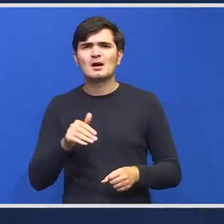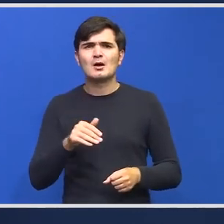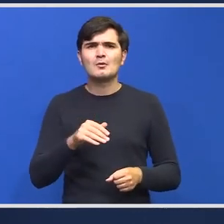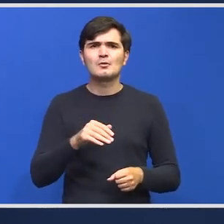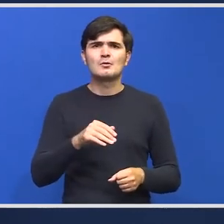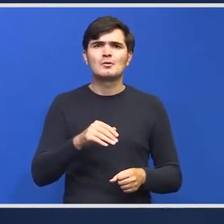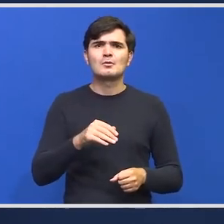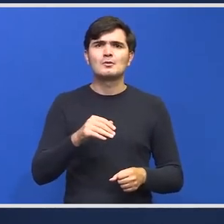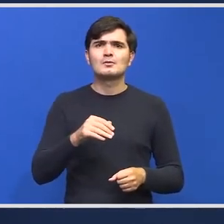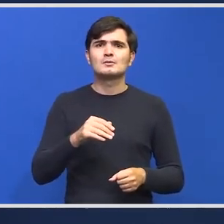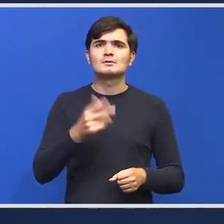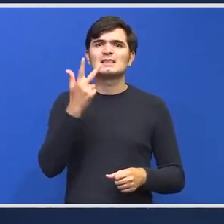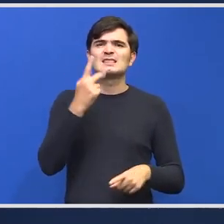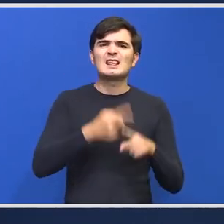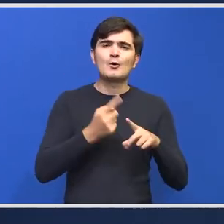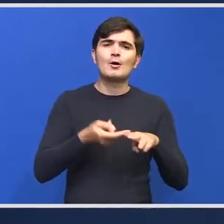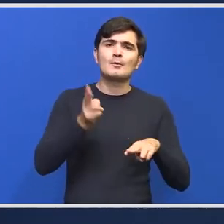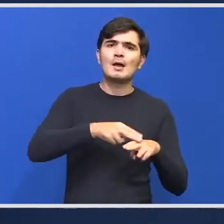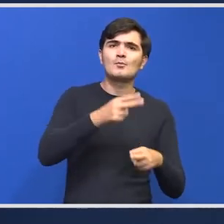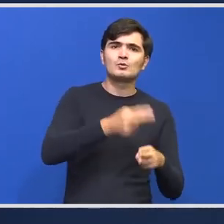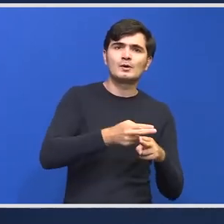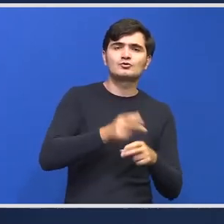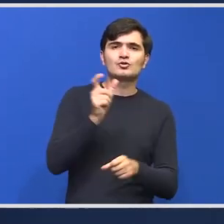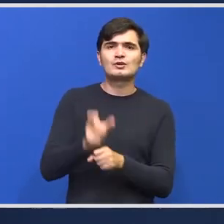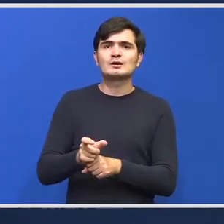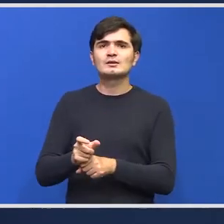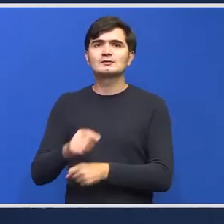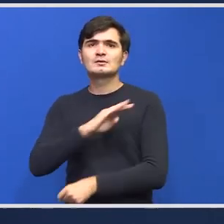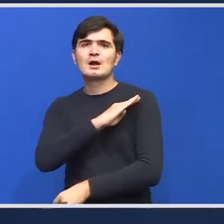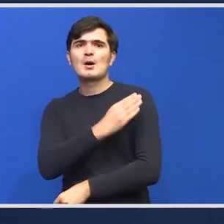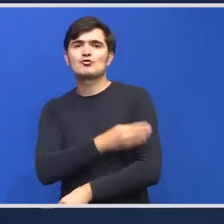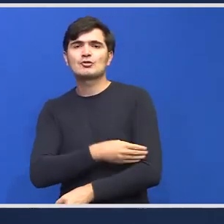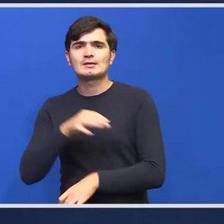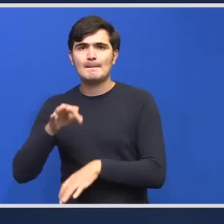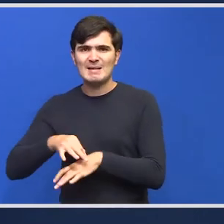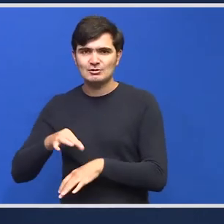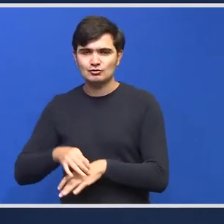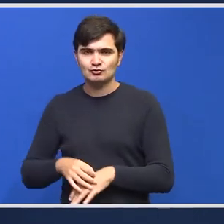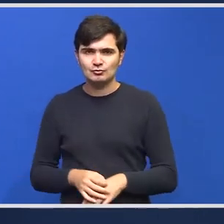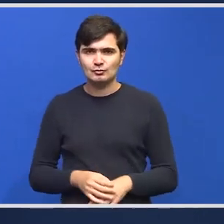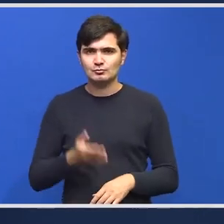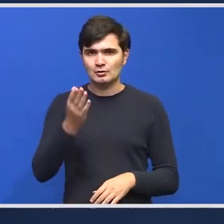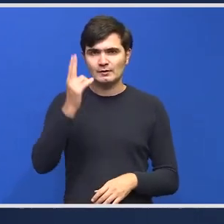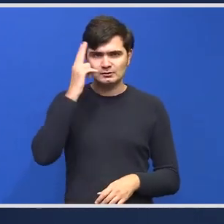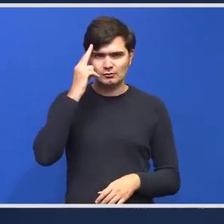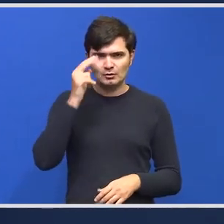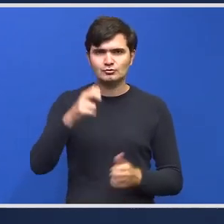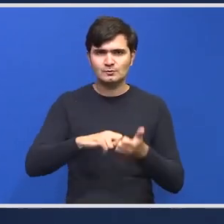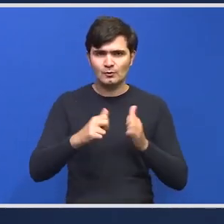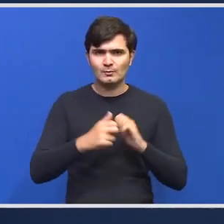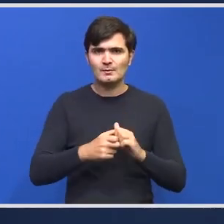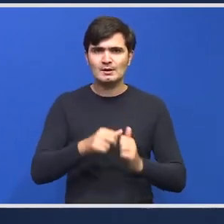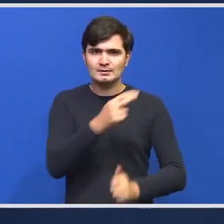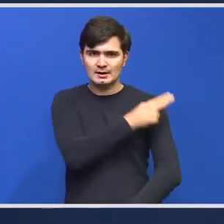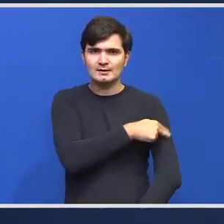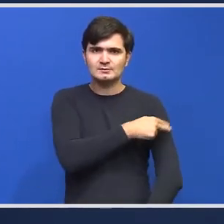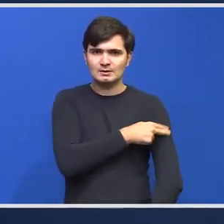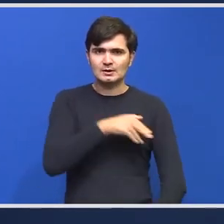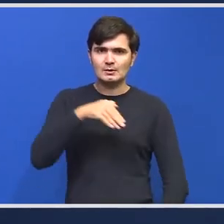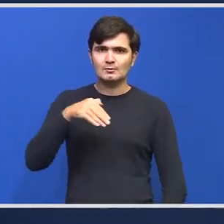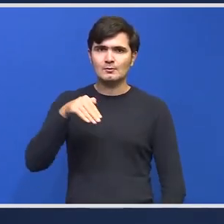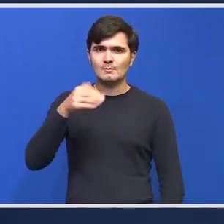de fapt sunt de trei ori mai mulți pacienți decât capacitatea pe care o pot trata dacă ați luat la conștiință de problemele de acolo dacă